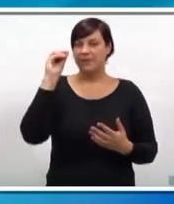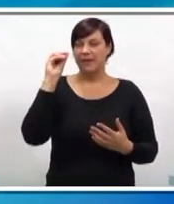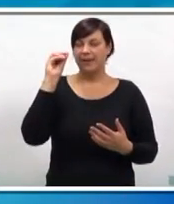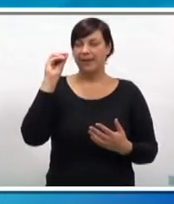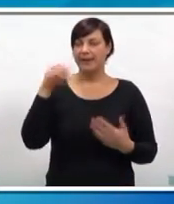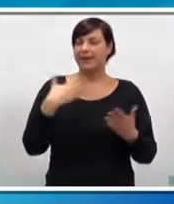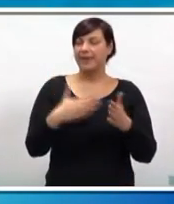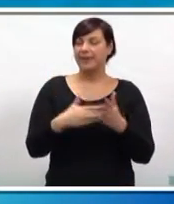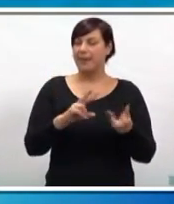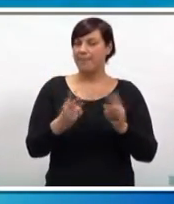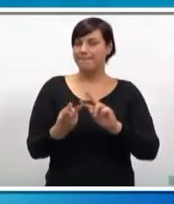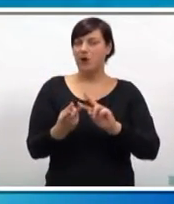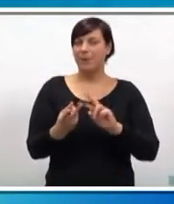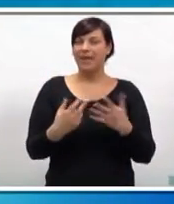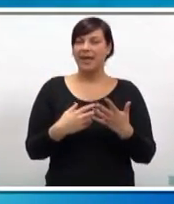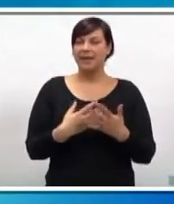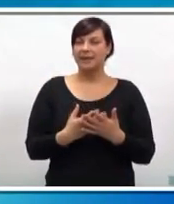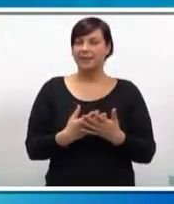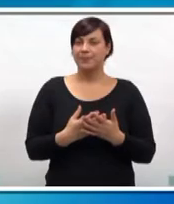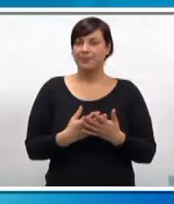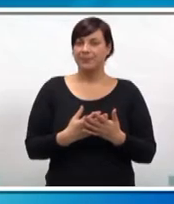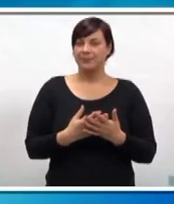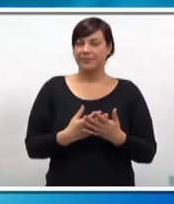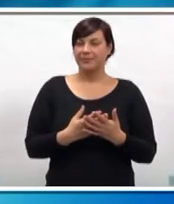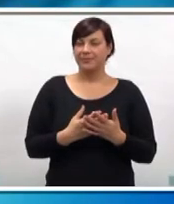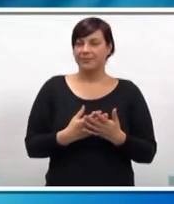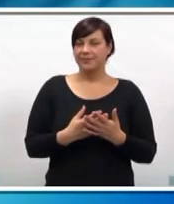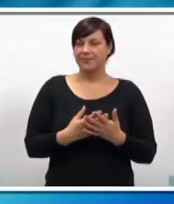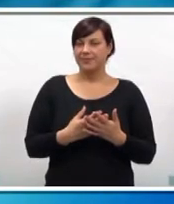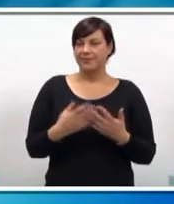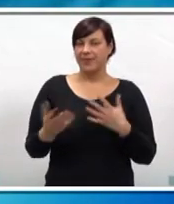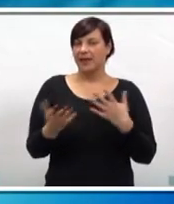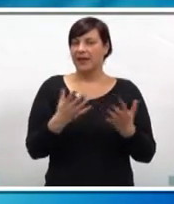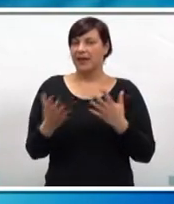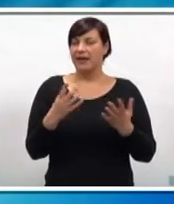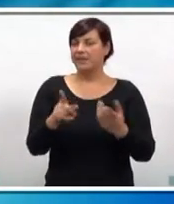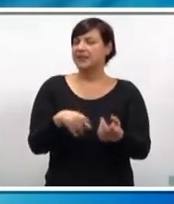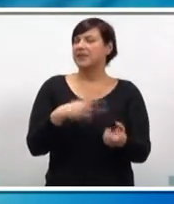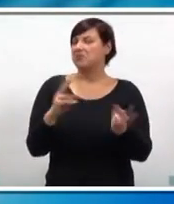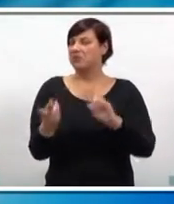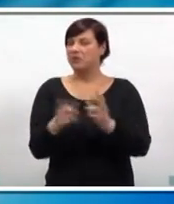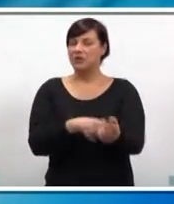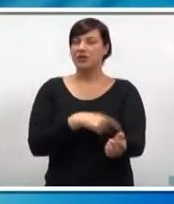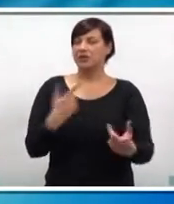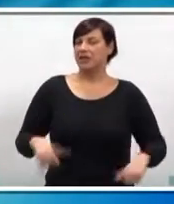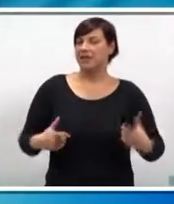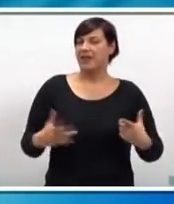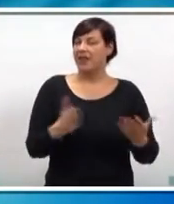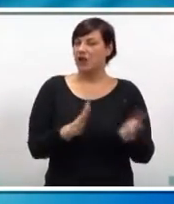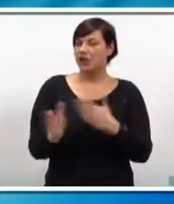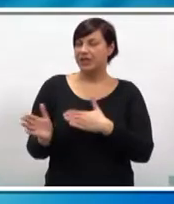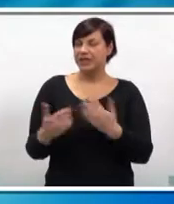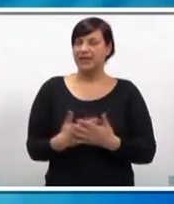da treba promijeniti način života. Korizma, pa dobro, neka vrsta drugog življenja, malog nekog